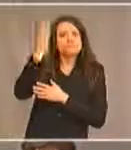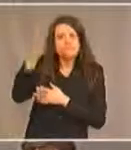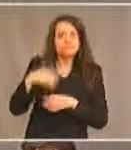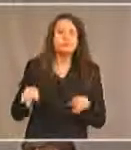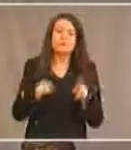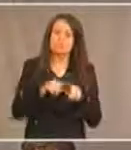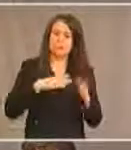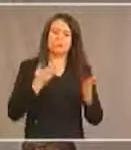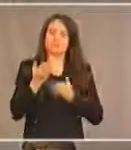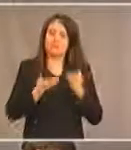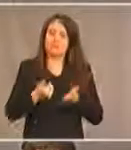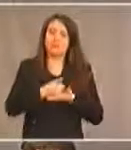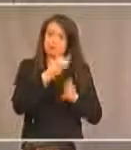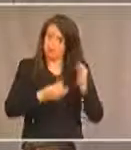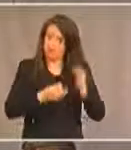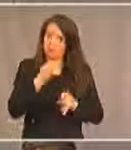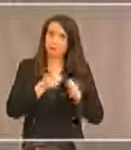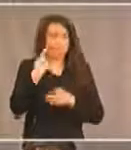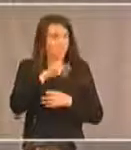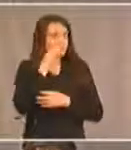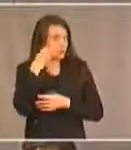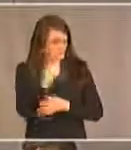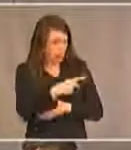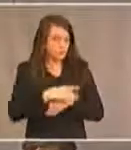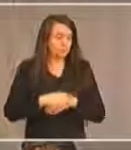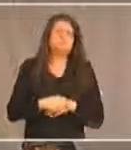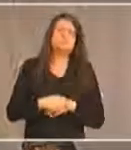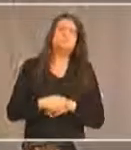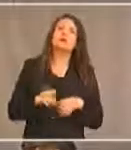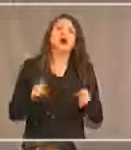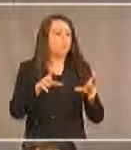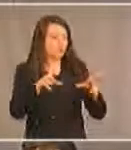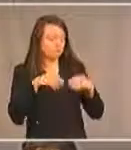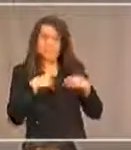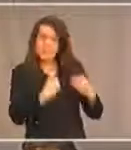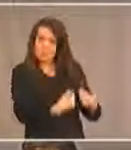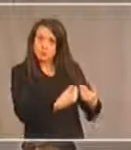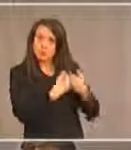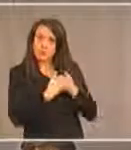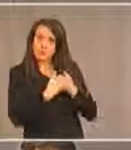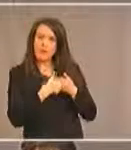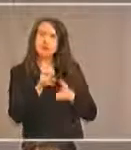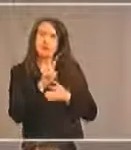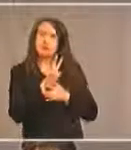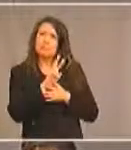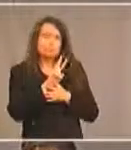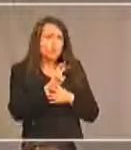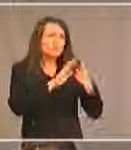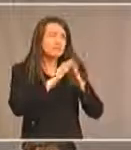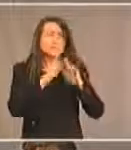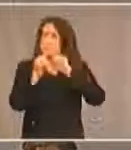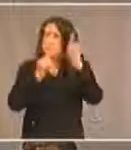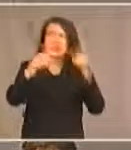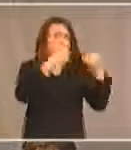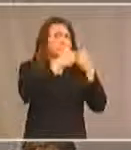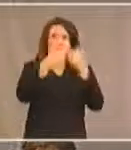d'aide juridique aux autochtones. nous acceptons les demandes de 200 communautés et